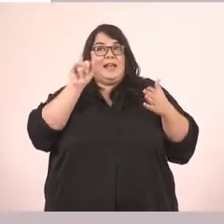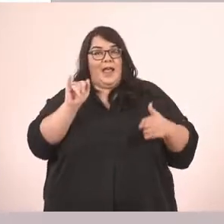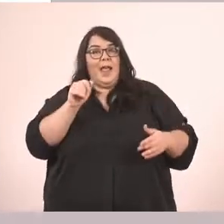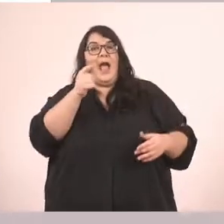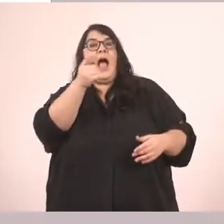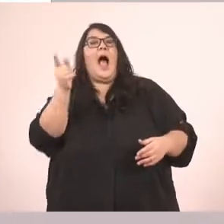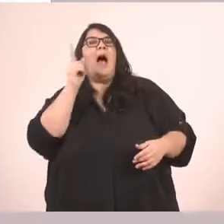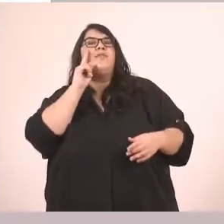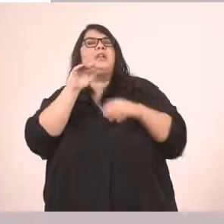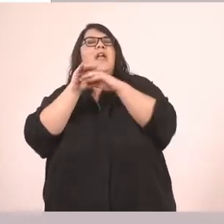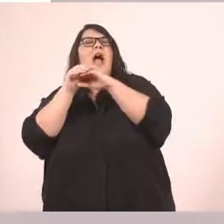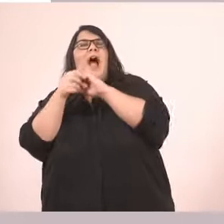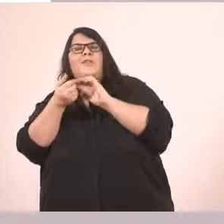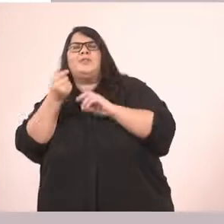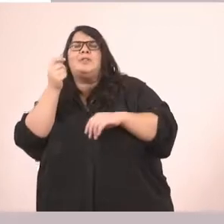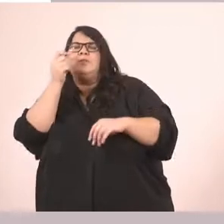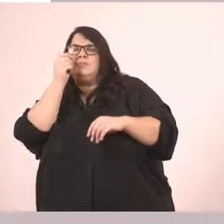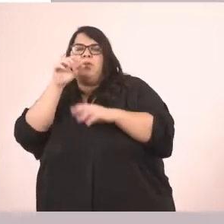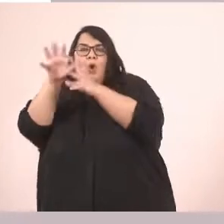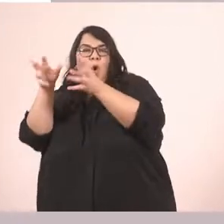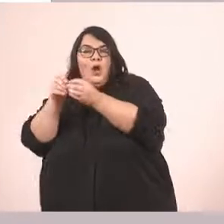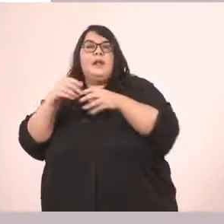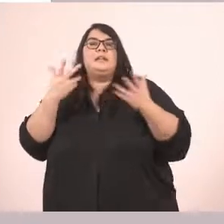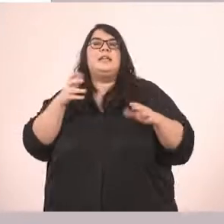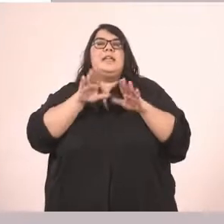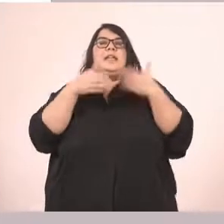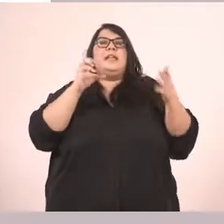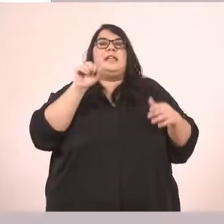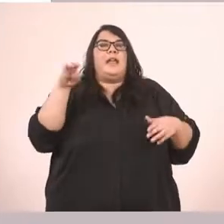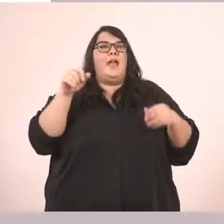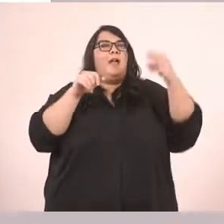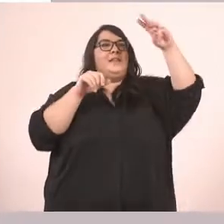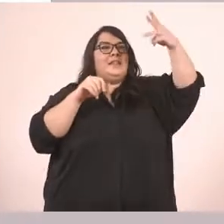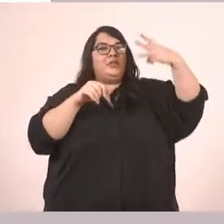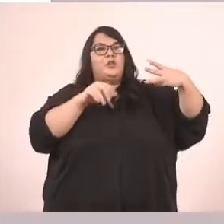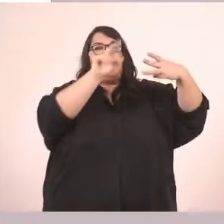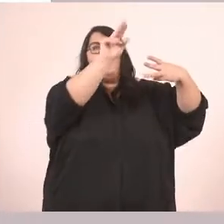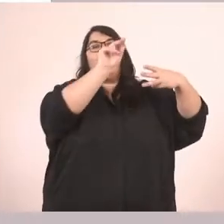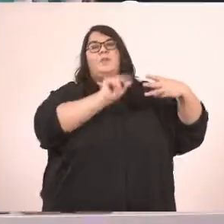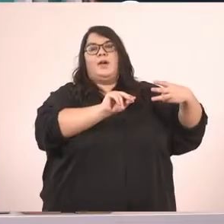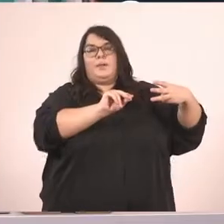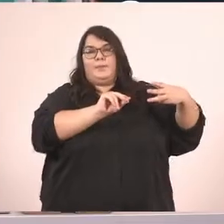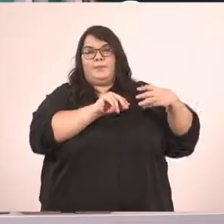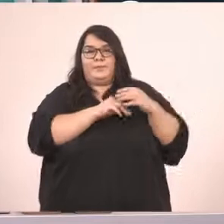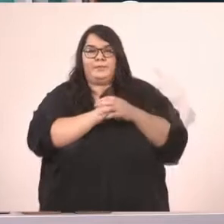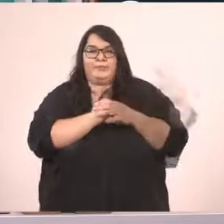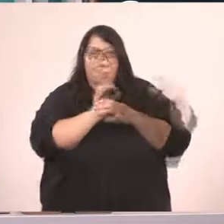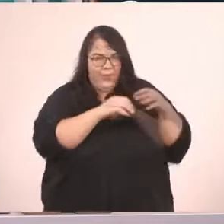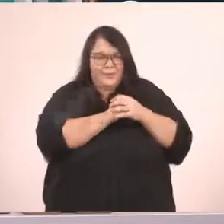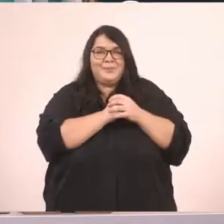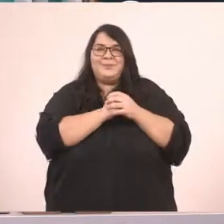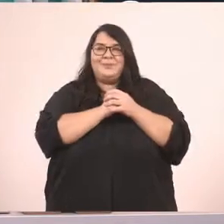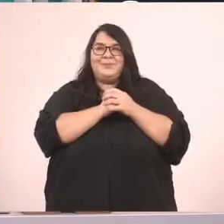είμαι είναι ίδιο και στο τρίτο ενικό και στο τρίτο πληθυντικό πρόσωπο. Θέλω λοιπόν, παιδιά, να